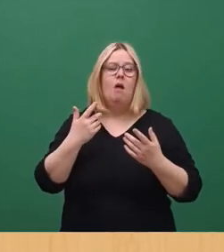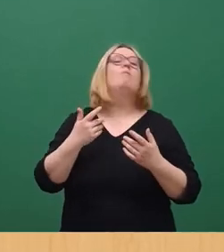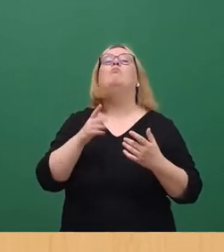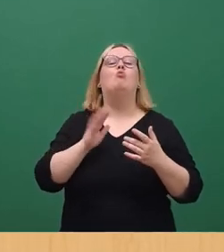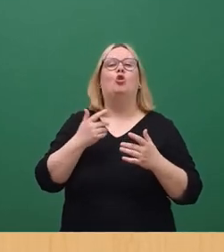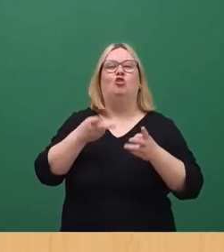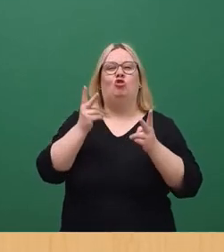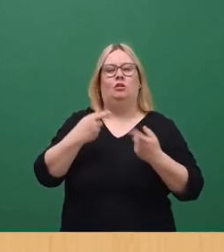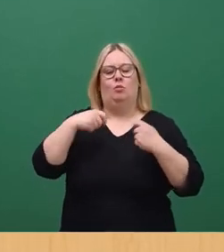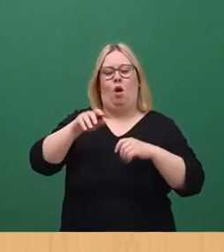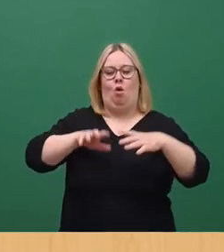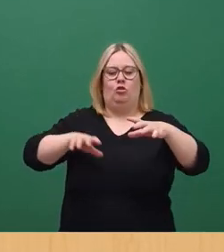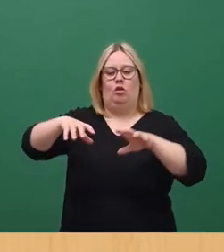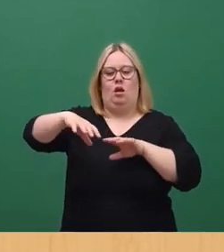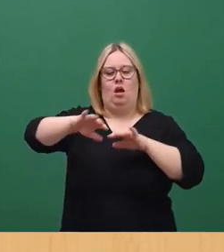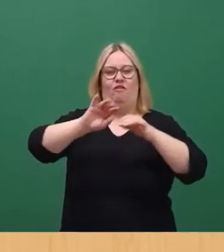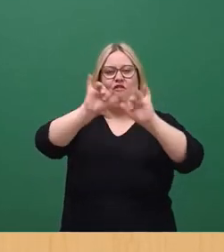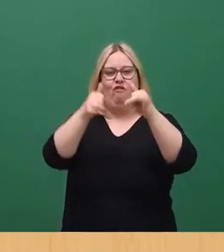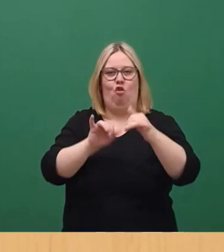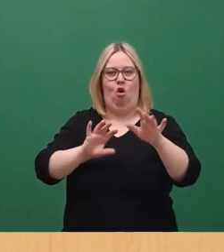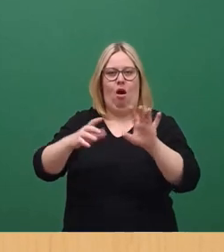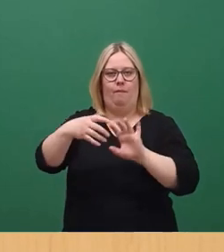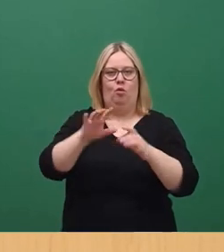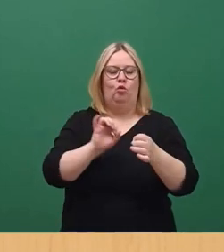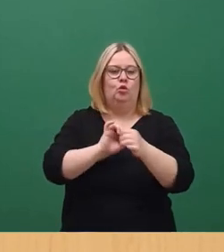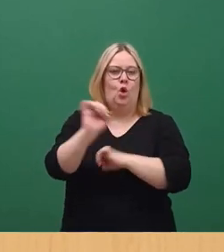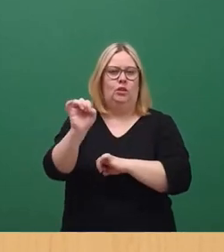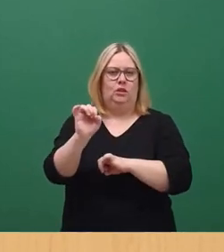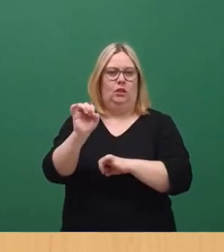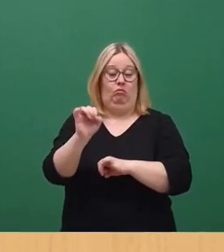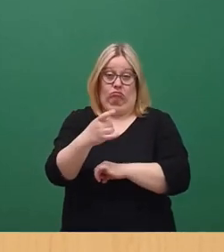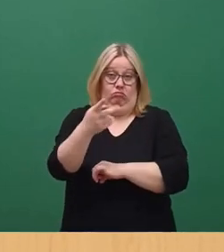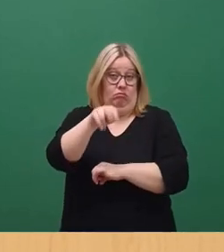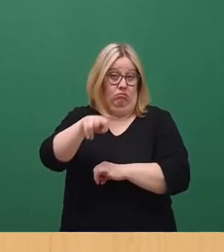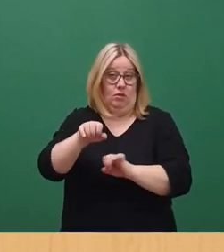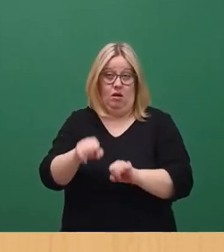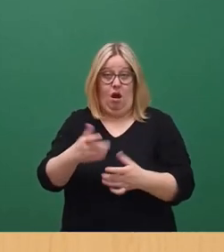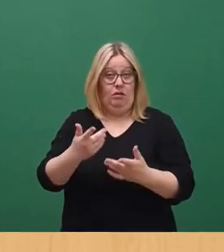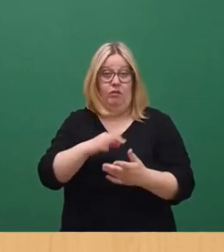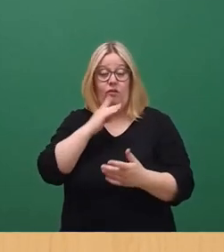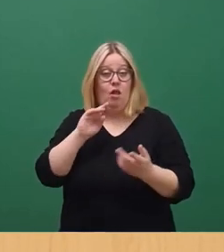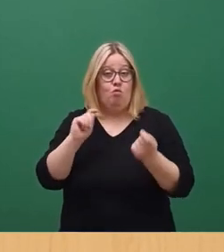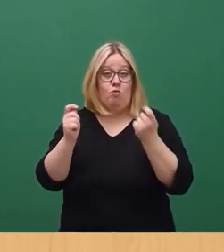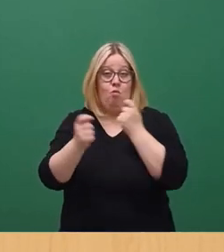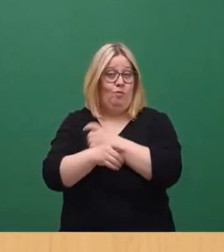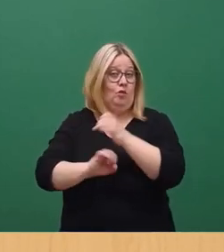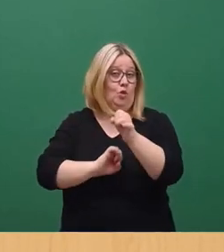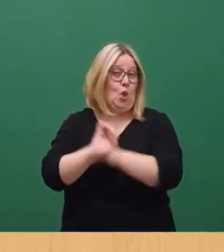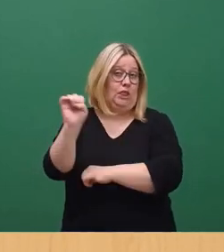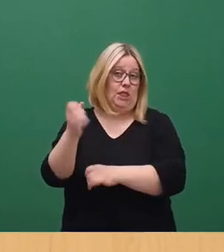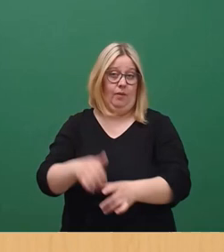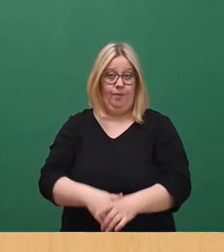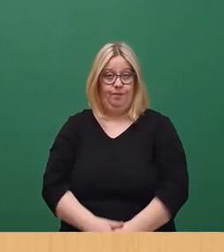städtebaulichen Ausformung. Und trotzdem werden dort, Sie können das besichtigen, wesentliche bauliche Veränderungen stattfinden.